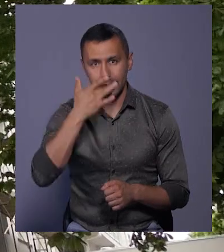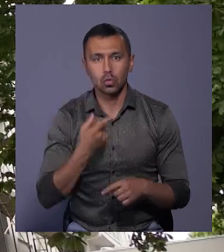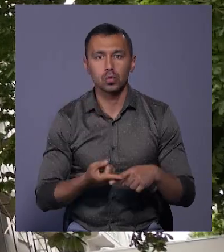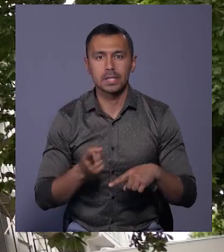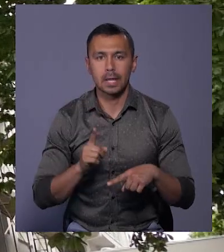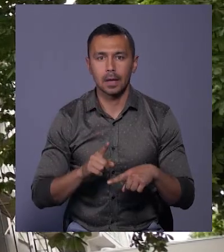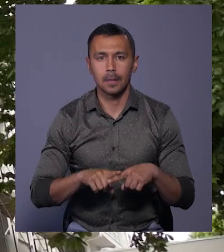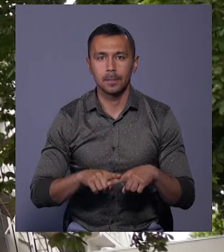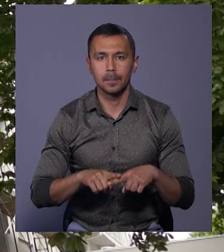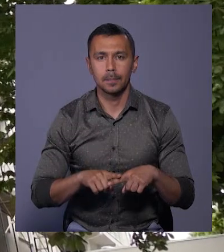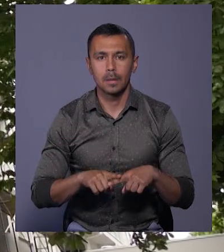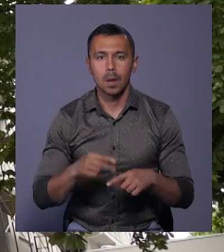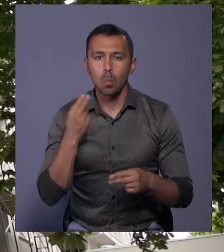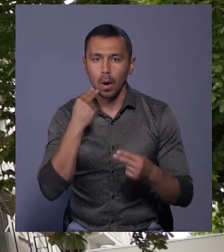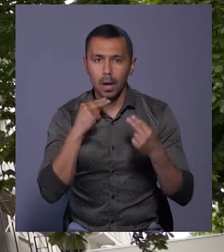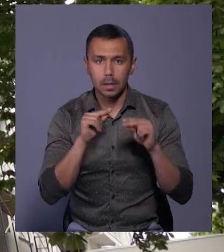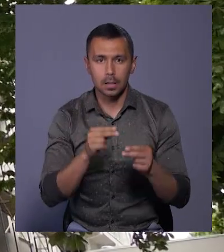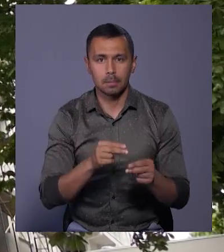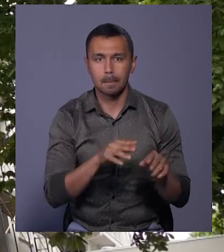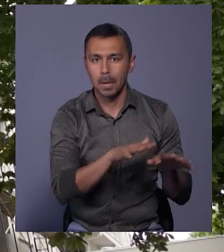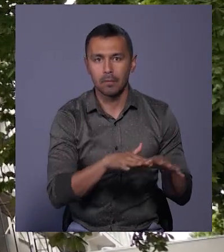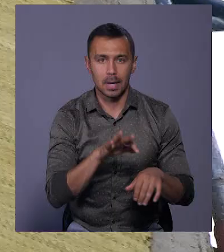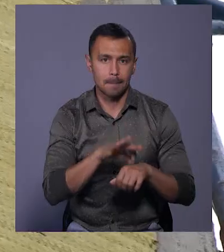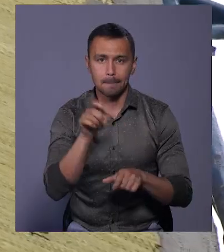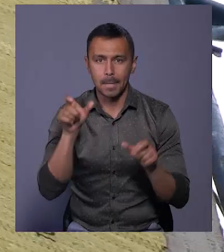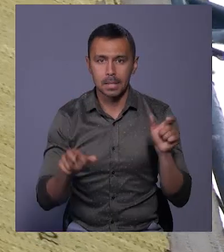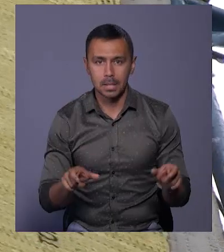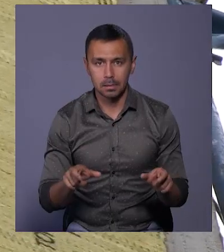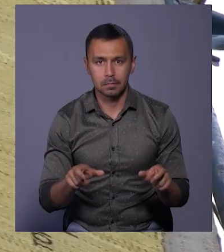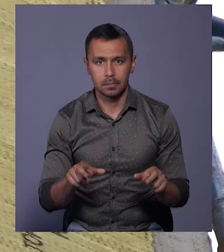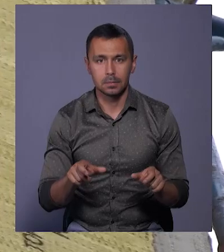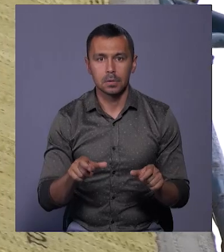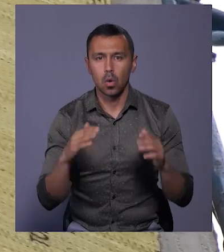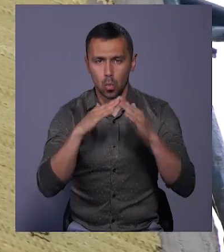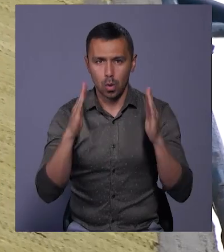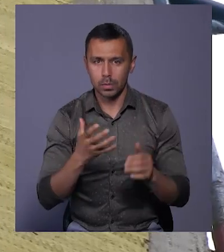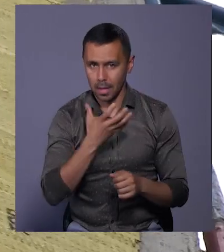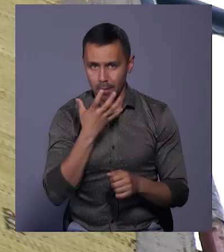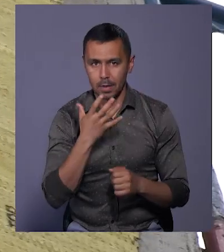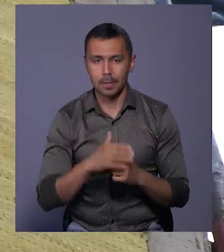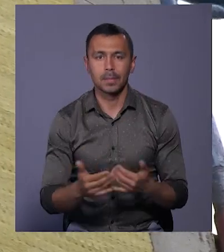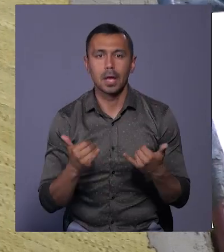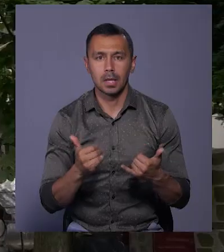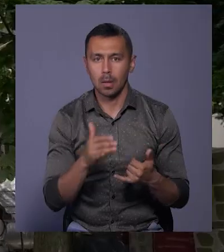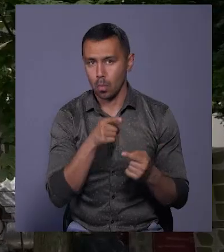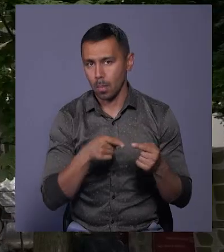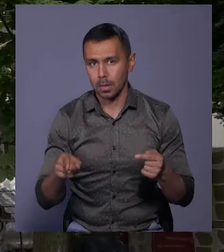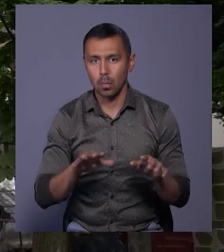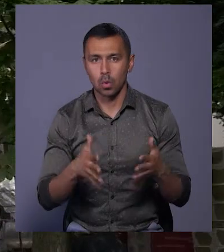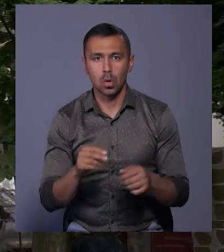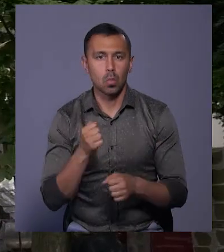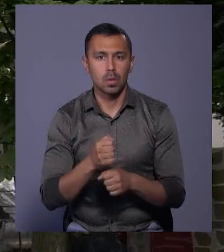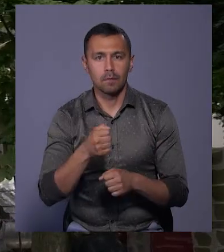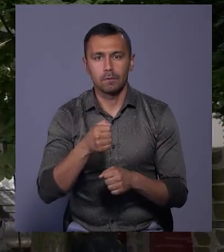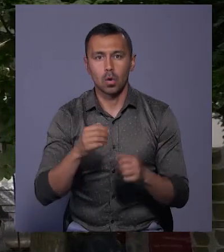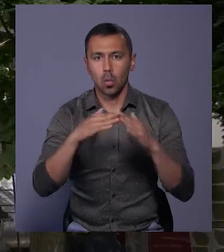покращене перебування пацієнтів, так як не так, корпус нагрівається. На даний момент проходять роботи в корпусі номер